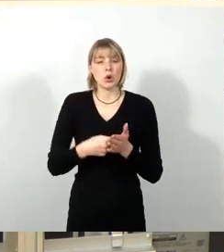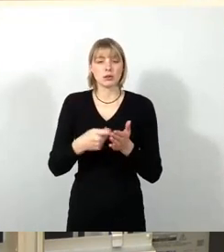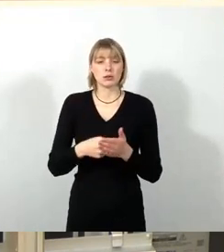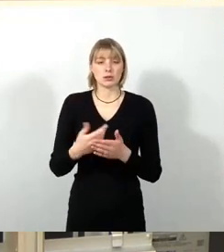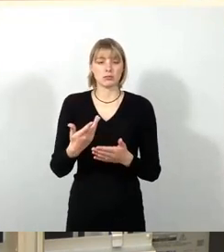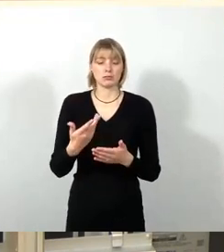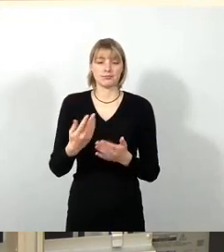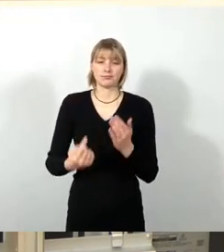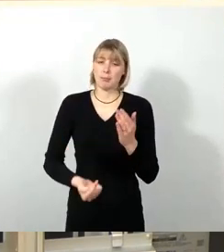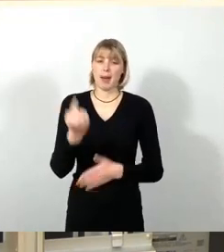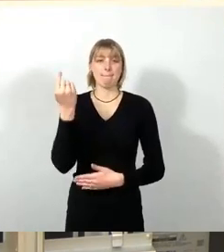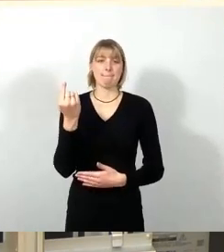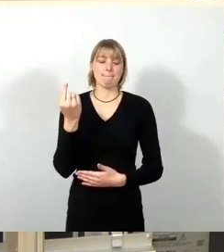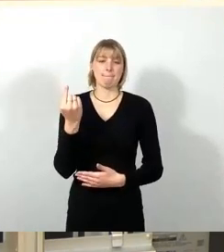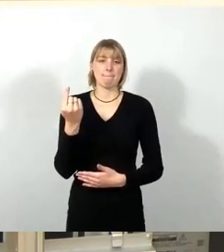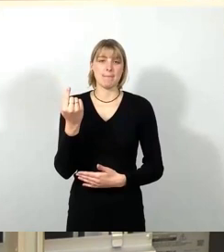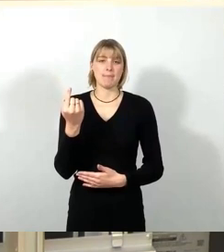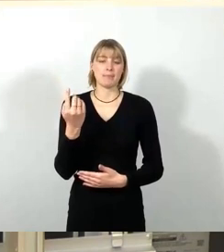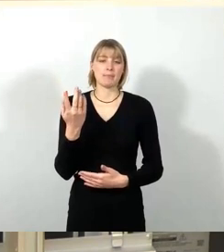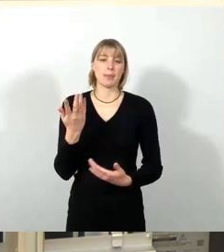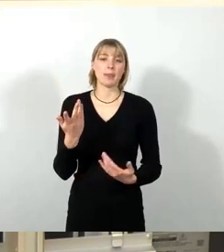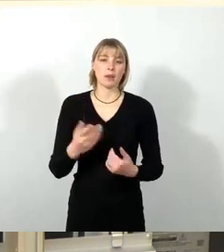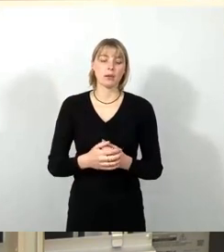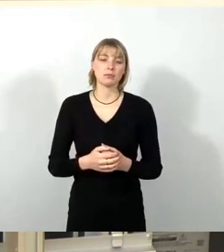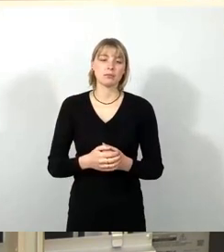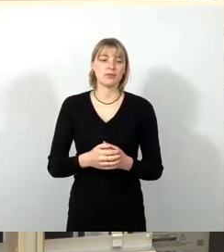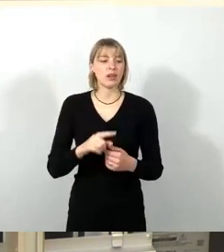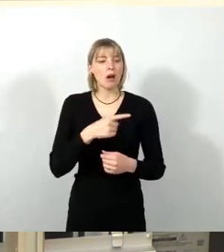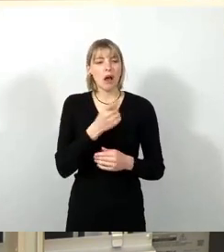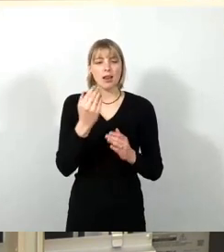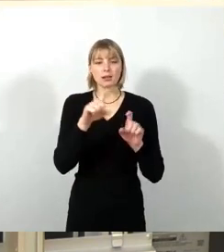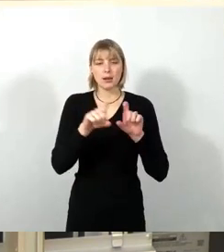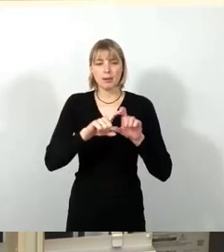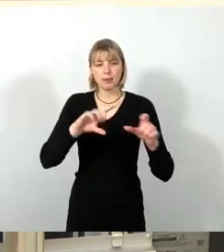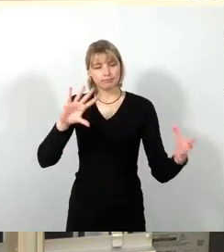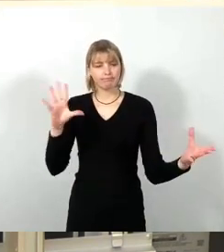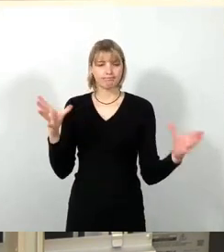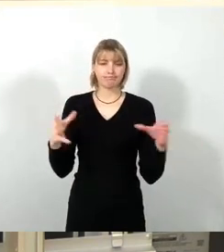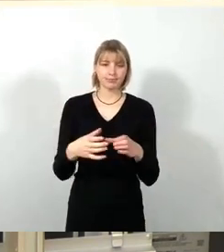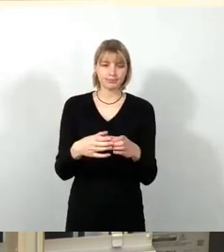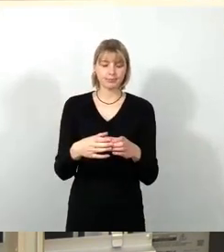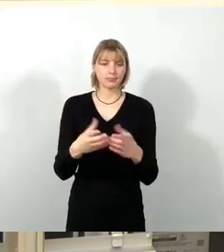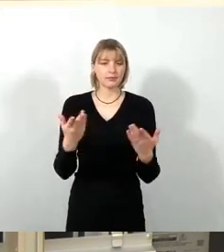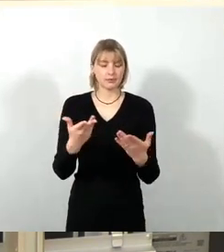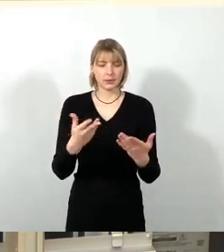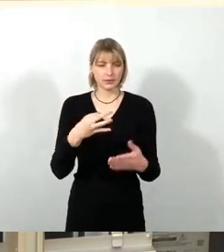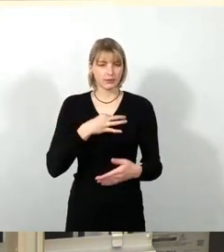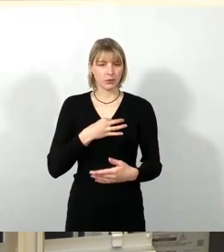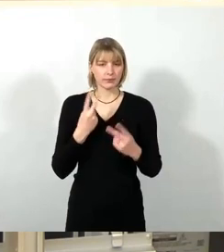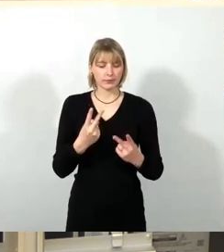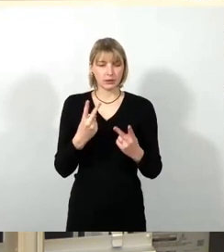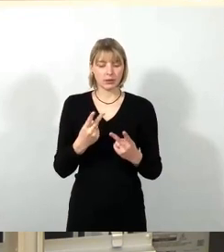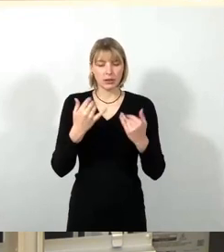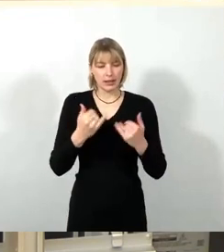kann aus unserer Sicht nur zu einem Ergebnis führen. Wir müssen uns im Moment darauf konzentrieren, das Angebot, so wie es besteht,